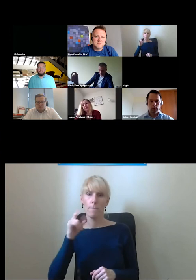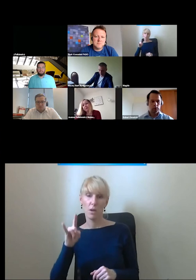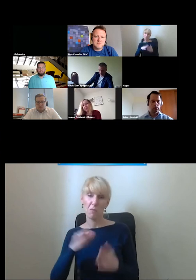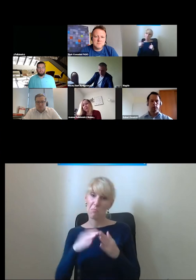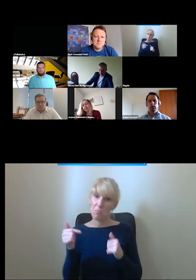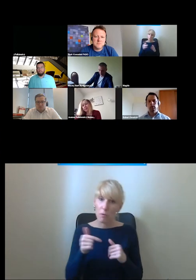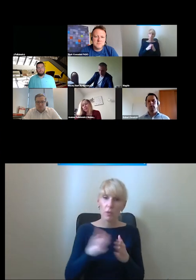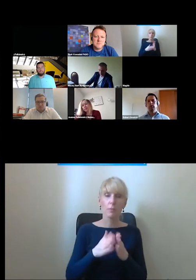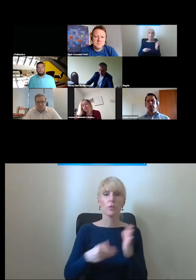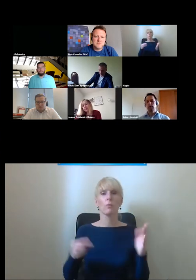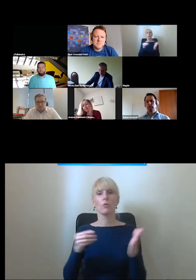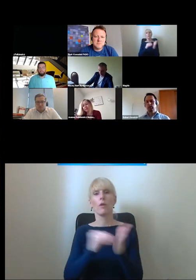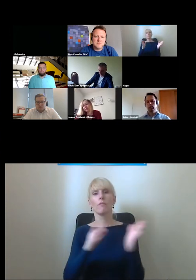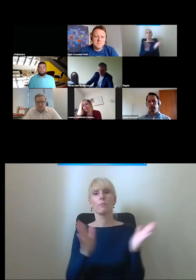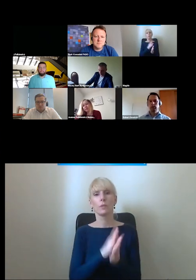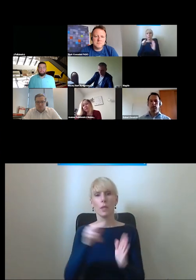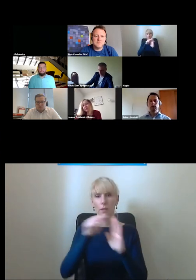standardy dostępności myślę że nie